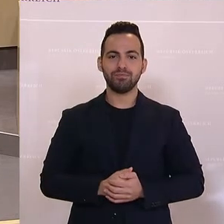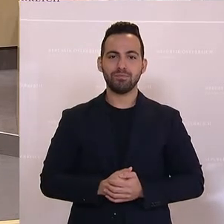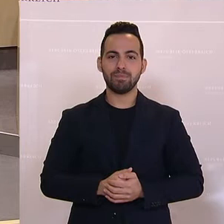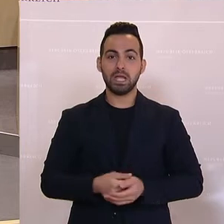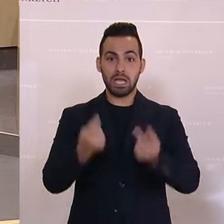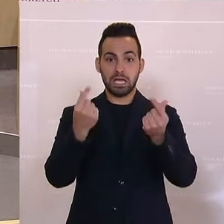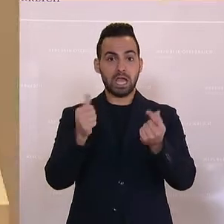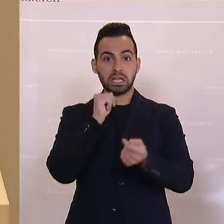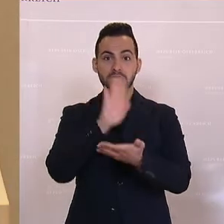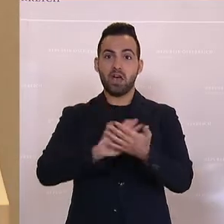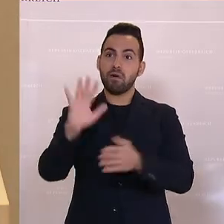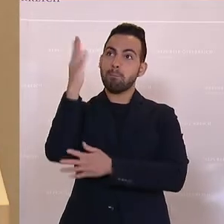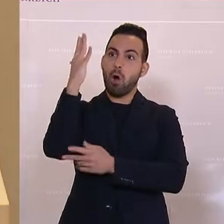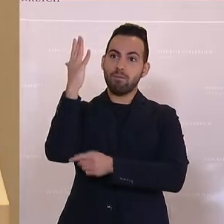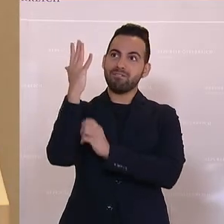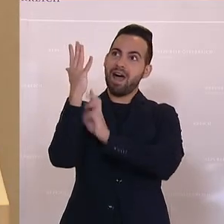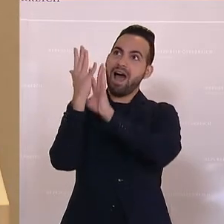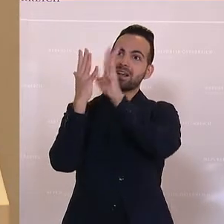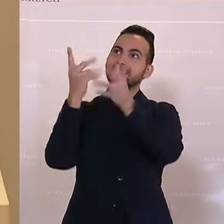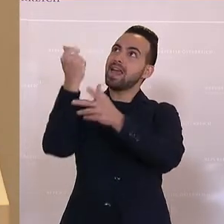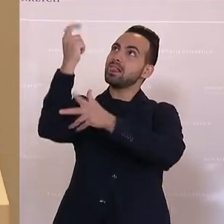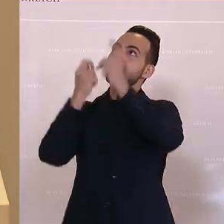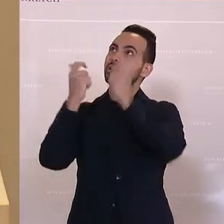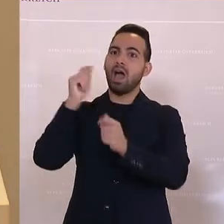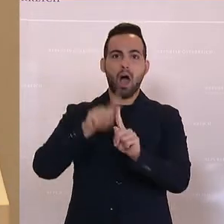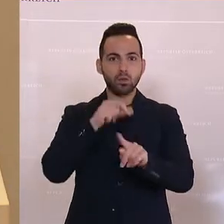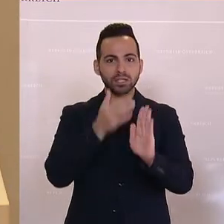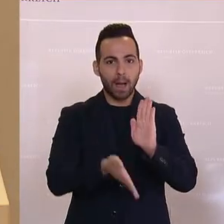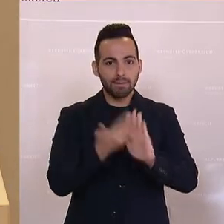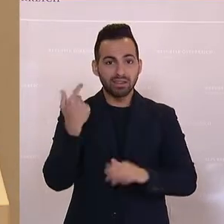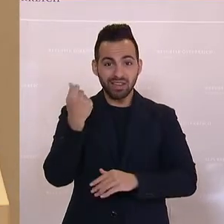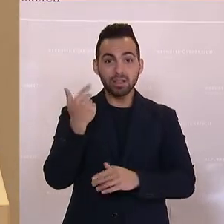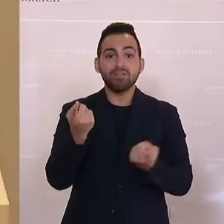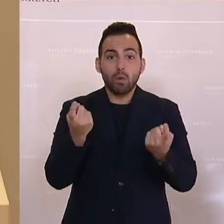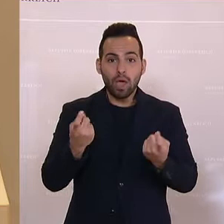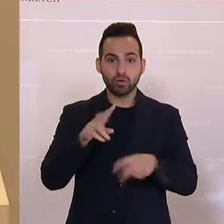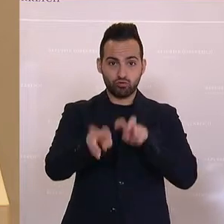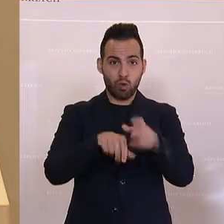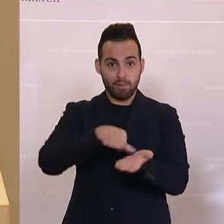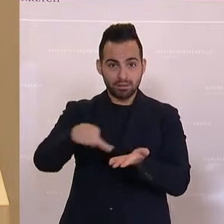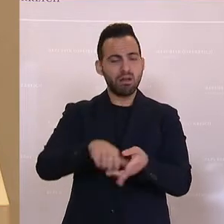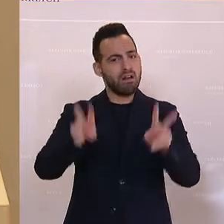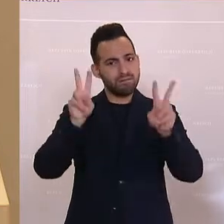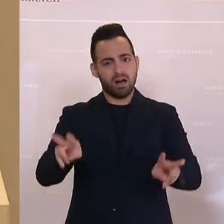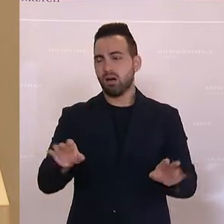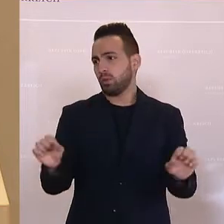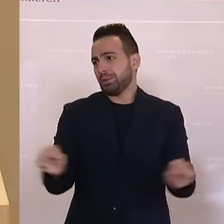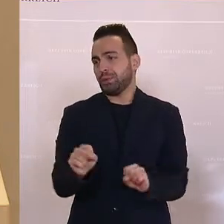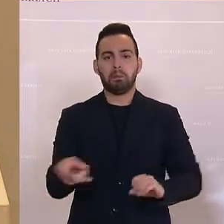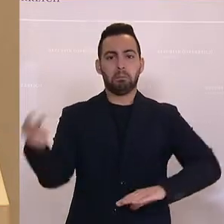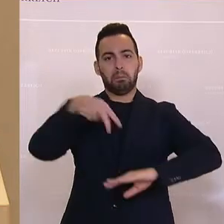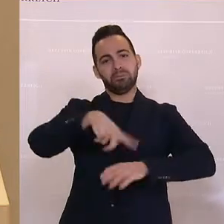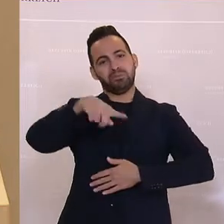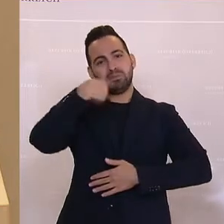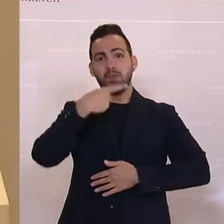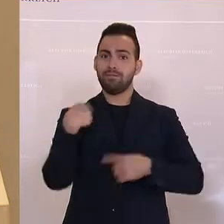Geld wächst nicht auf den Bäumen. Es ist auch nicht abgeschafft. Das ist Geld der Steuerzahler. ich finde es wirklich eine Chrupze, sich hierher zu stellen und zu sagen, Sie